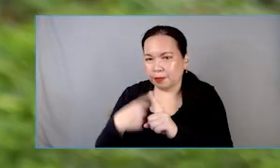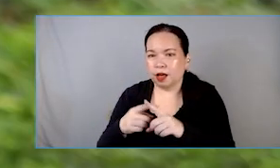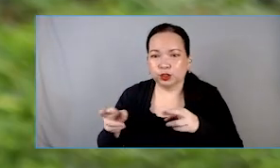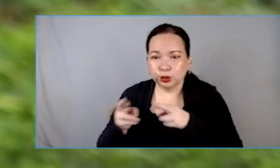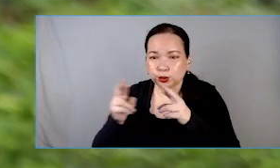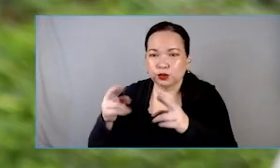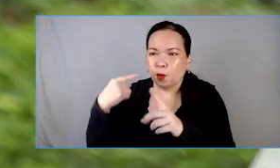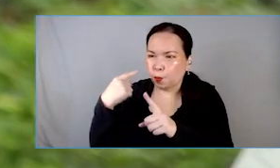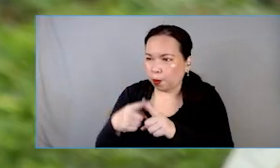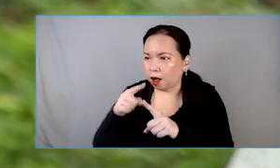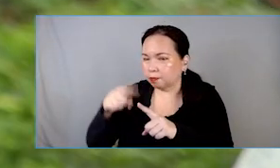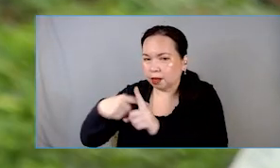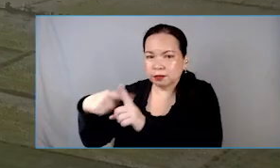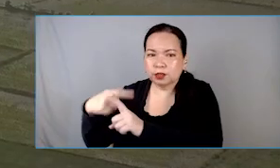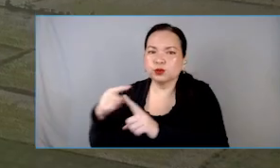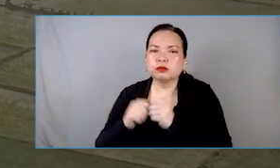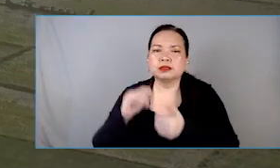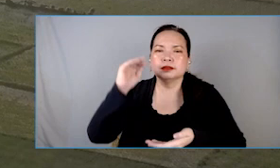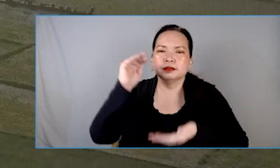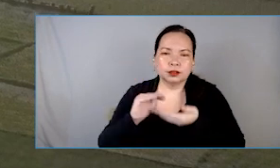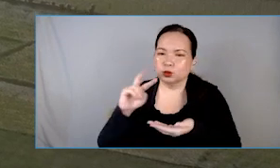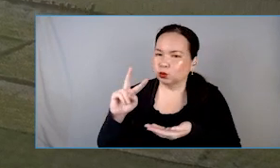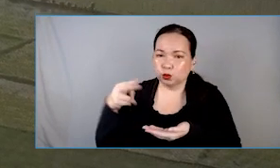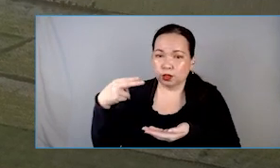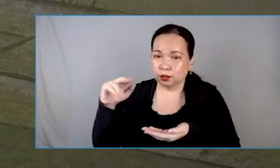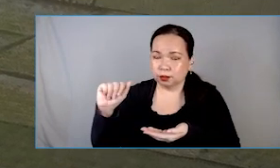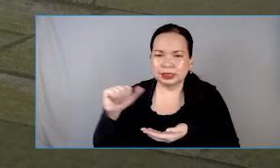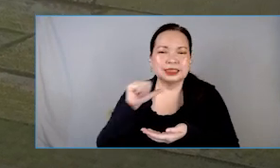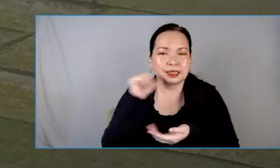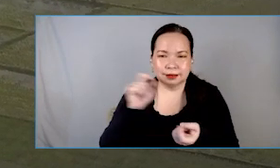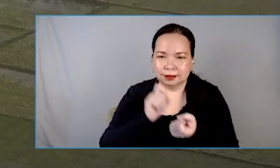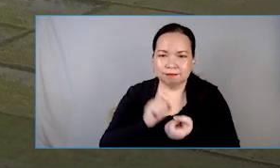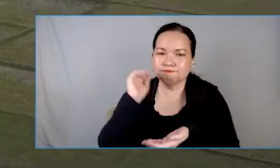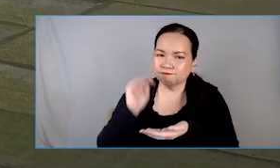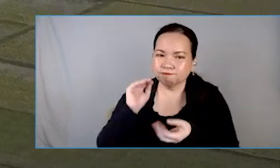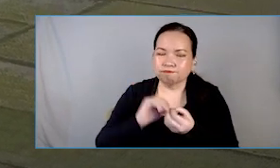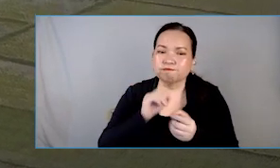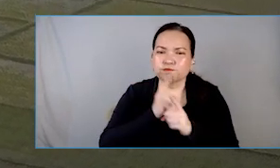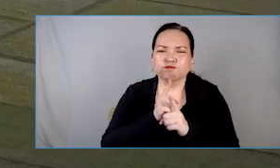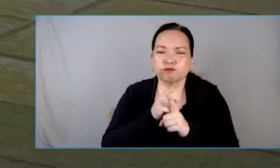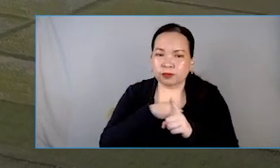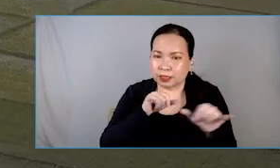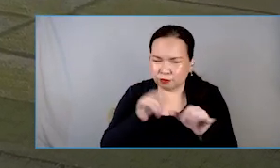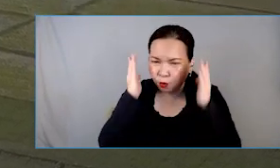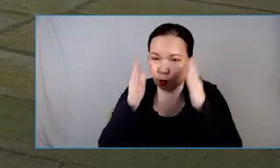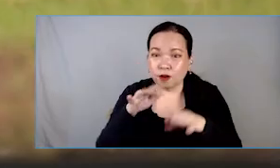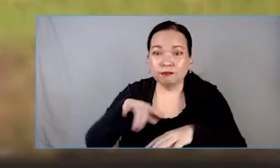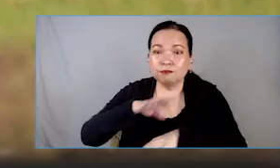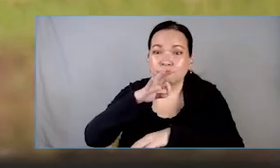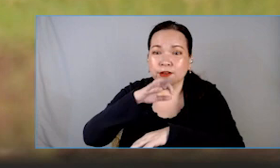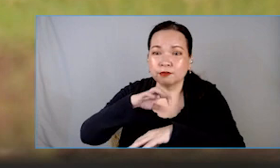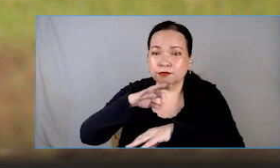nagbawas, kumbaga nagbawas na yung two hectares. sapat kasi may actual farm mapping lang talaga dapat na mangyari.